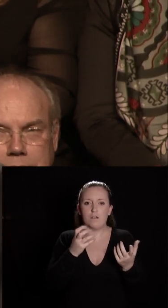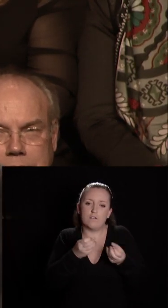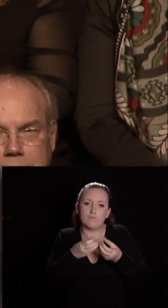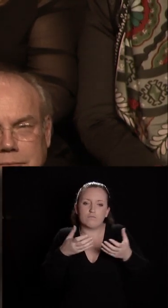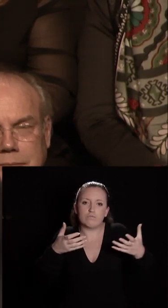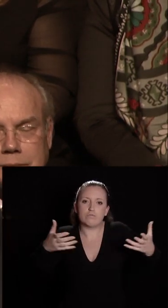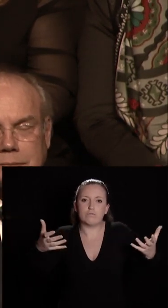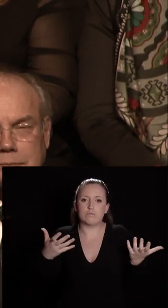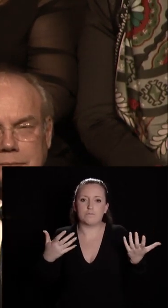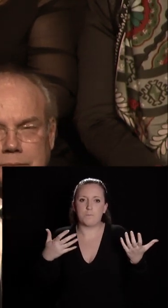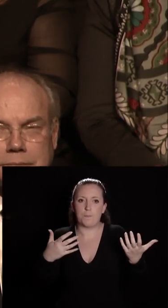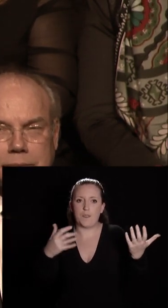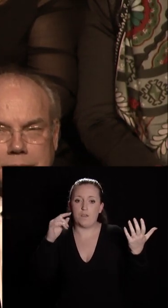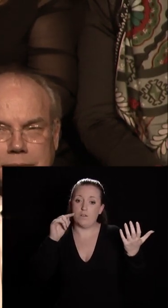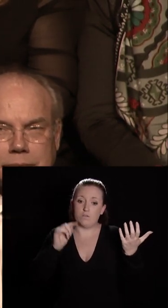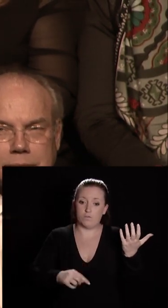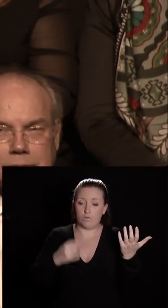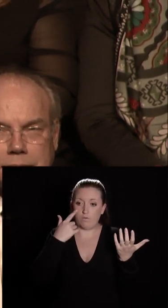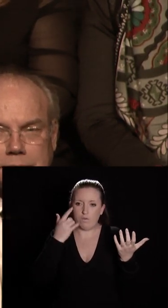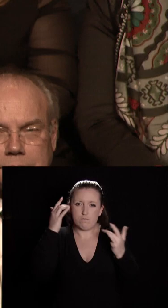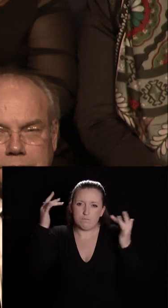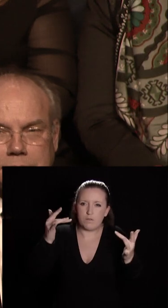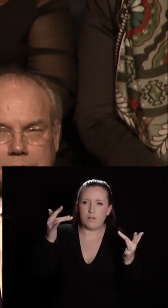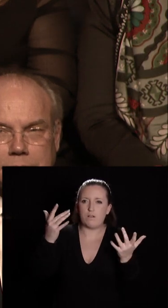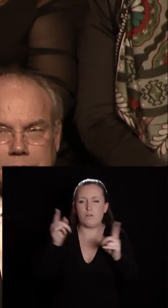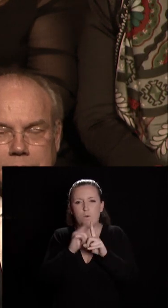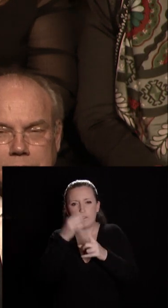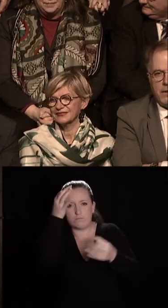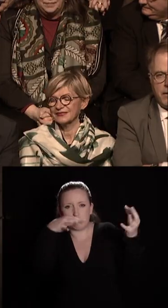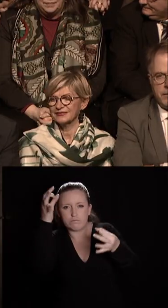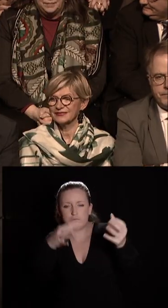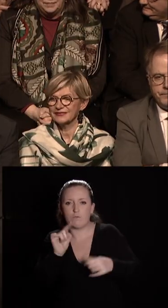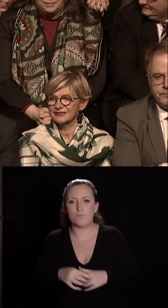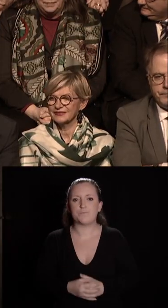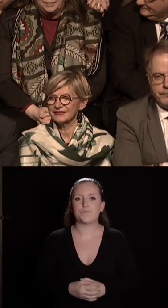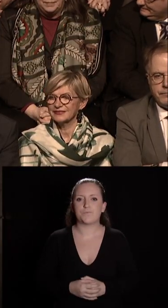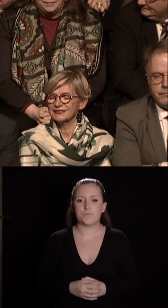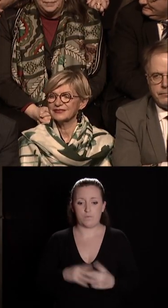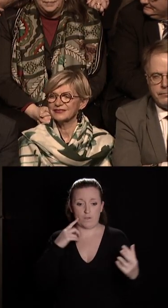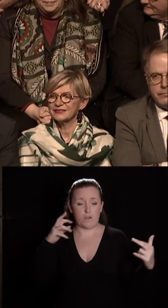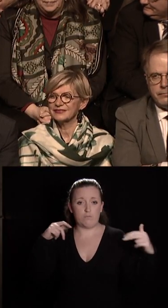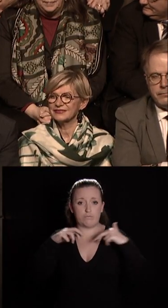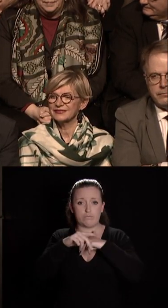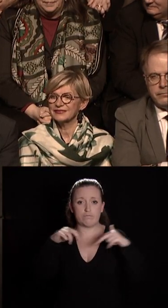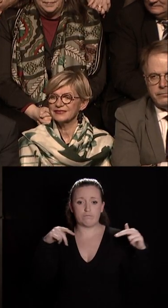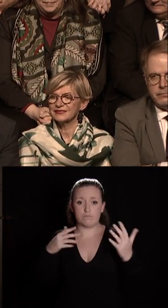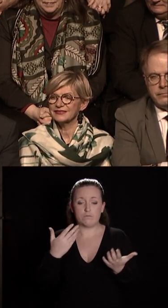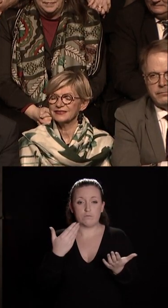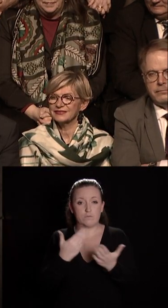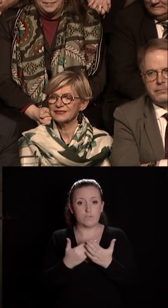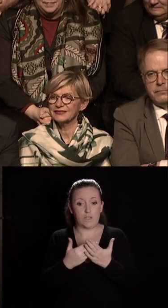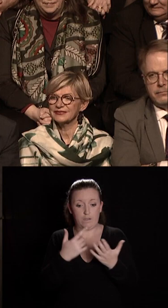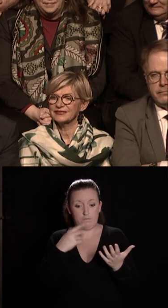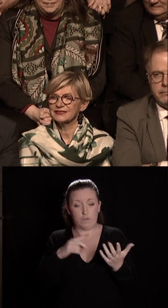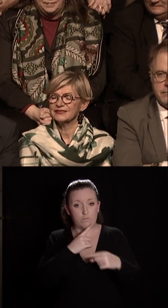ville ce qui demande d'être à la fois astucieux et créatif. La piétonisation en réalité est devenue un des atouts de notre